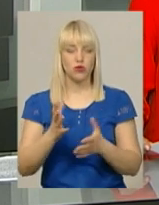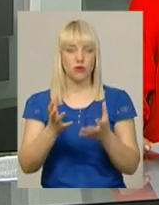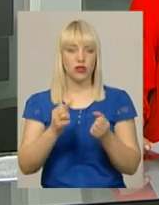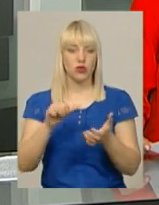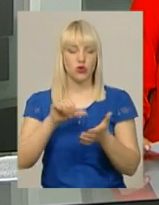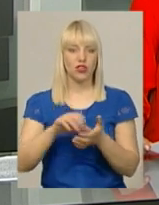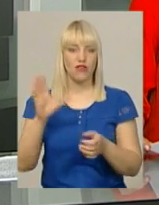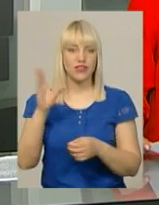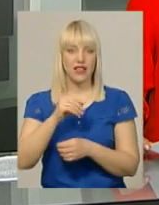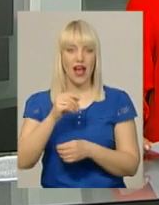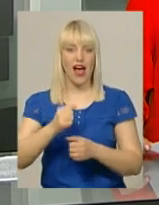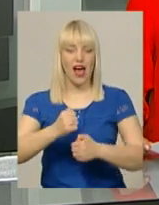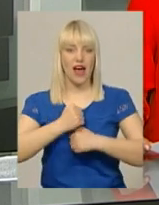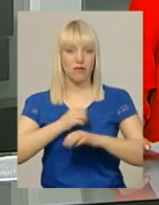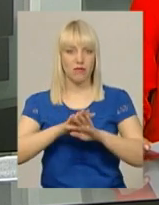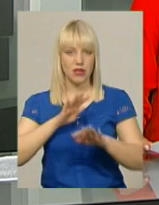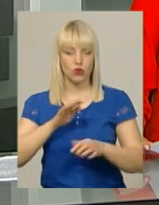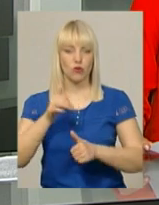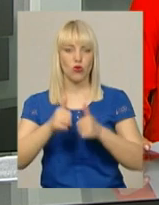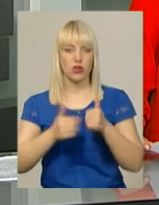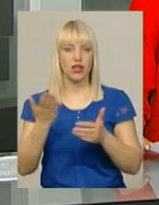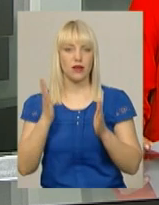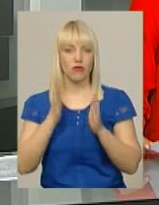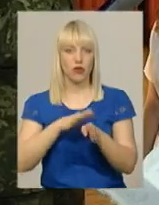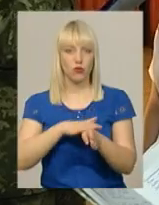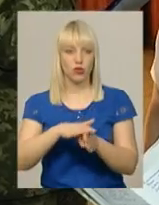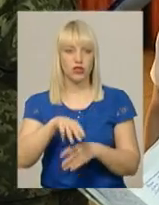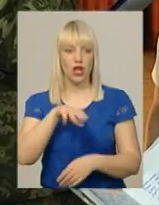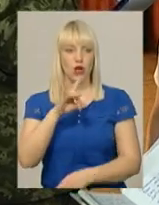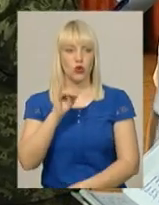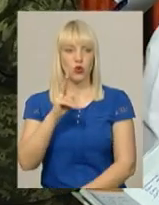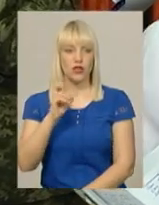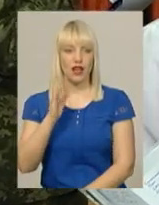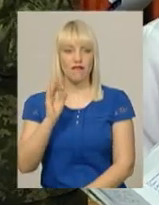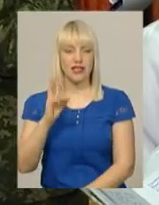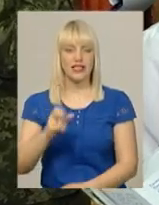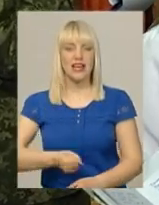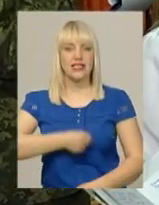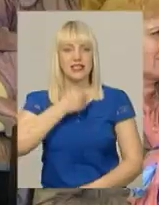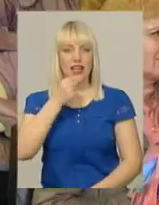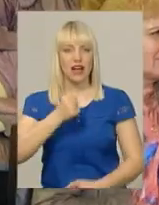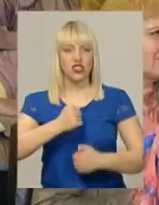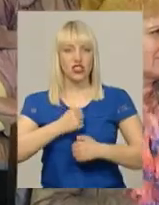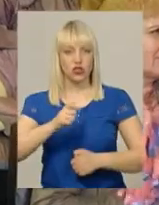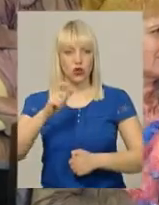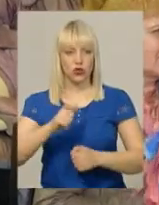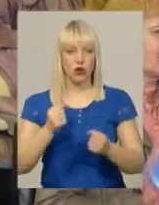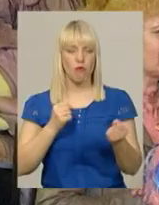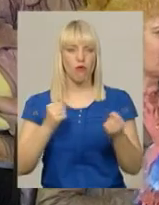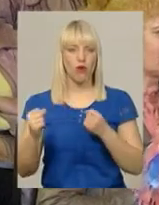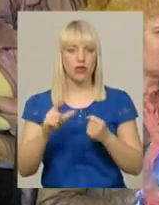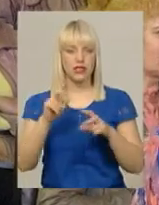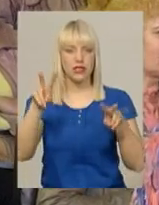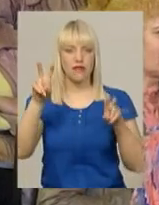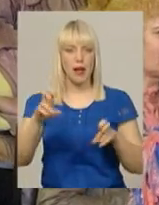відбудеться у Трускавці. Більше розкаже Юрій Курочка. Старший солдат Лілія Гордієнко бореться за звання «Берегиня в погонах»